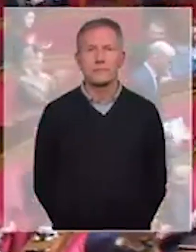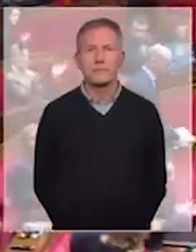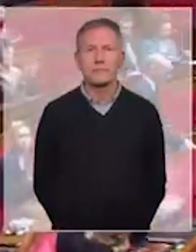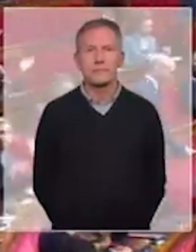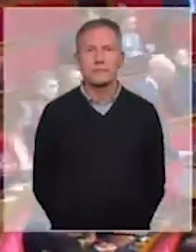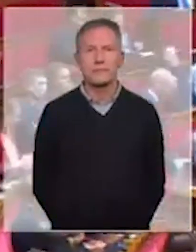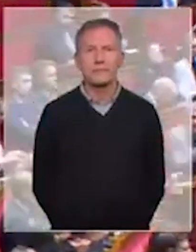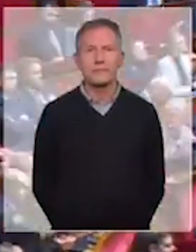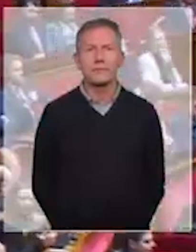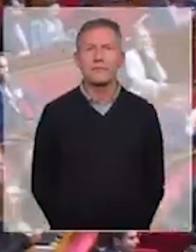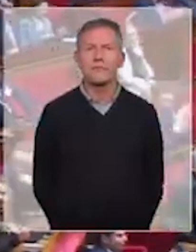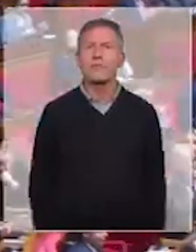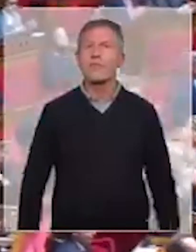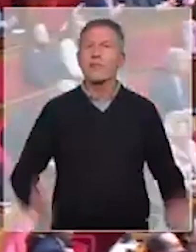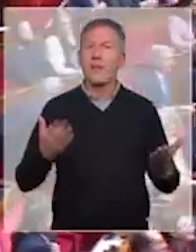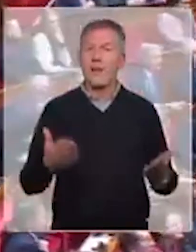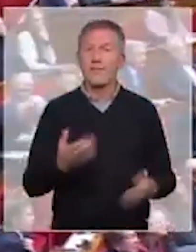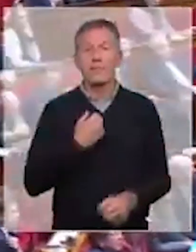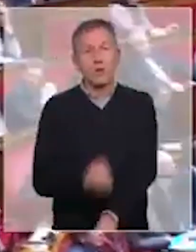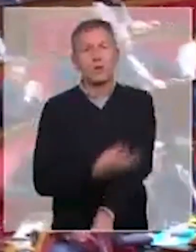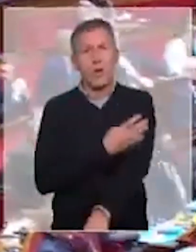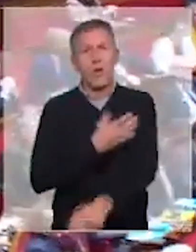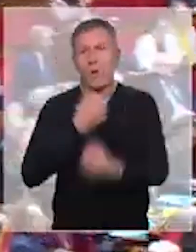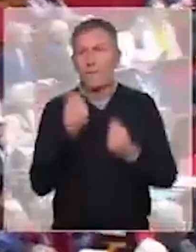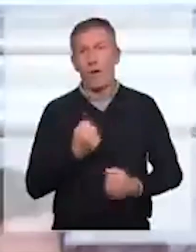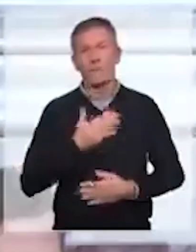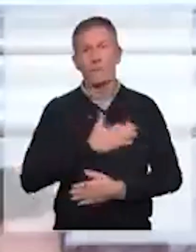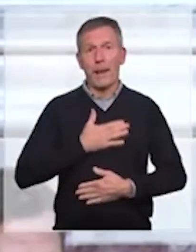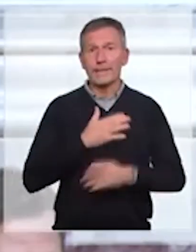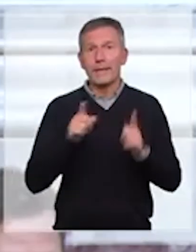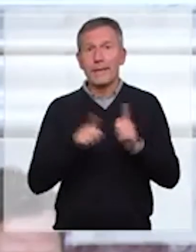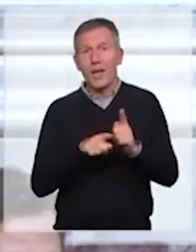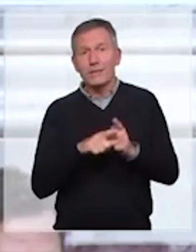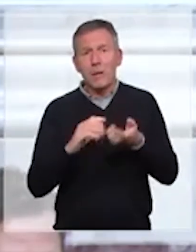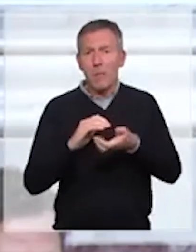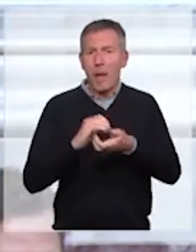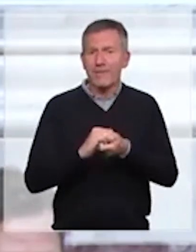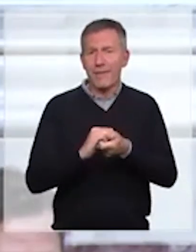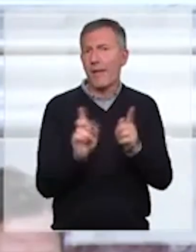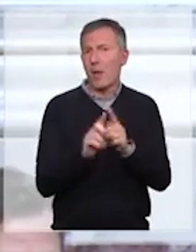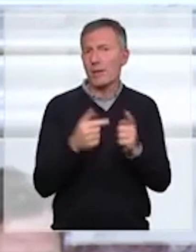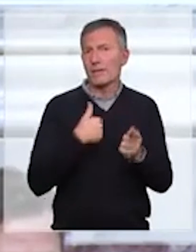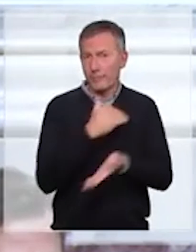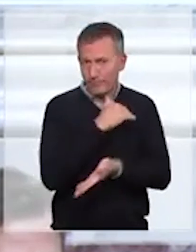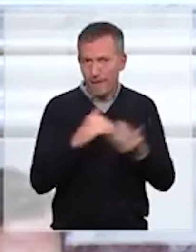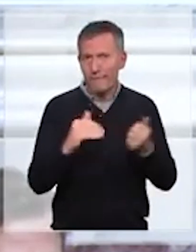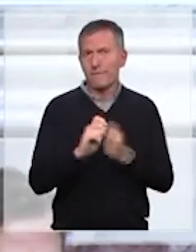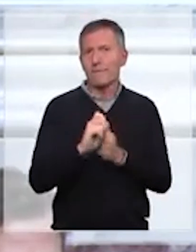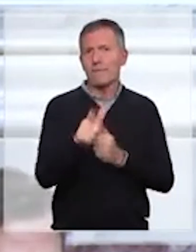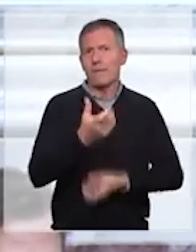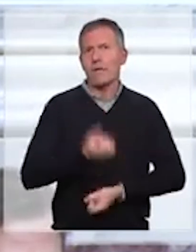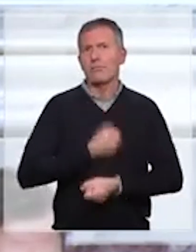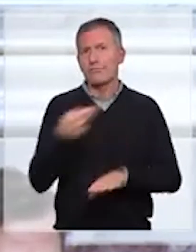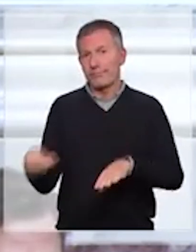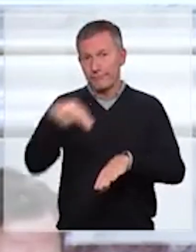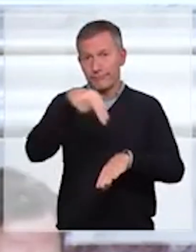Et c'est avec beaucoup d'émotion, beaucoup de plaisir et beaucoup d'amitié que je vous cède à présent la parole et que